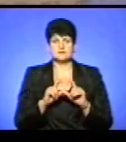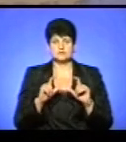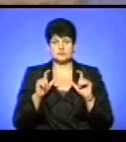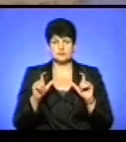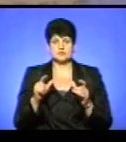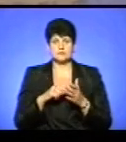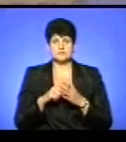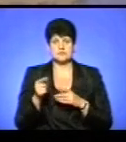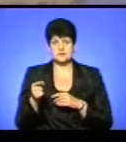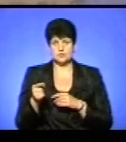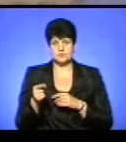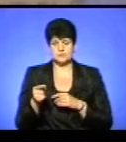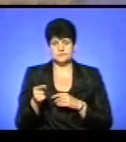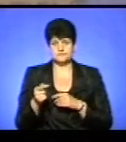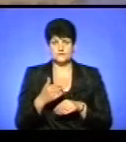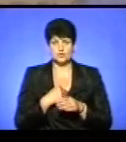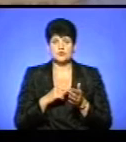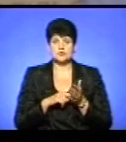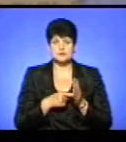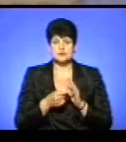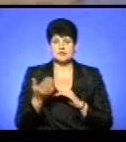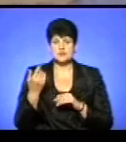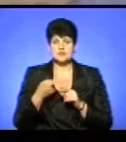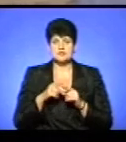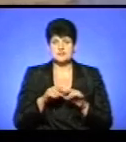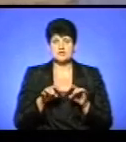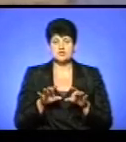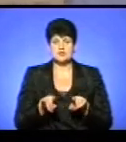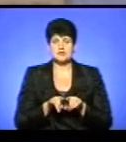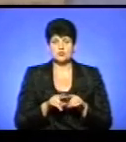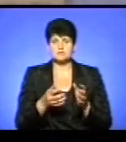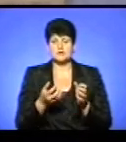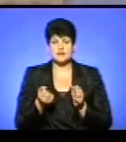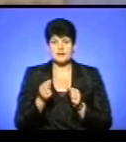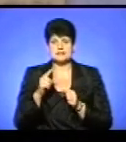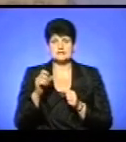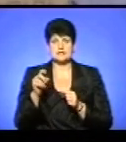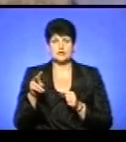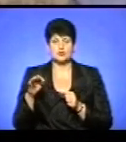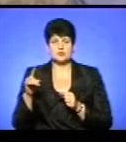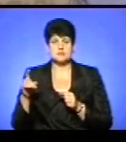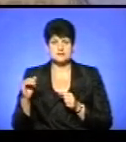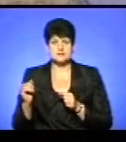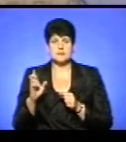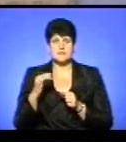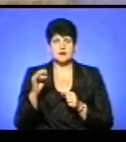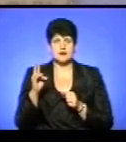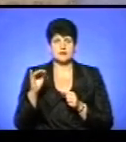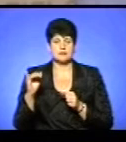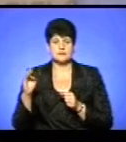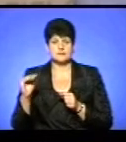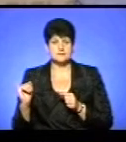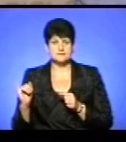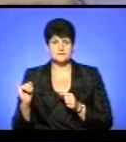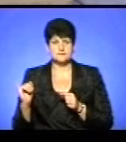в садочках міста Тернопіль. Хочу наголосити, що раніше такі рішення також прийняла Завозацька об'єднана громада, також Байківецька об'єднана громада.